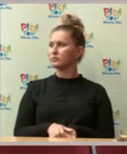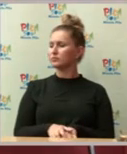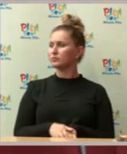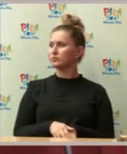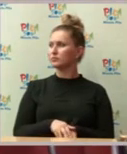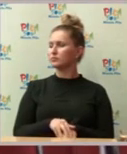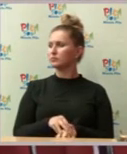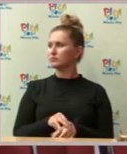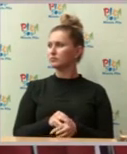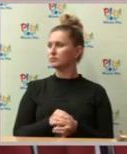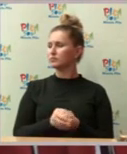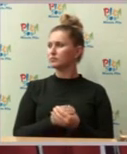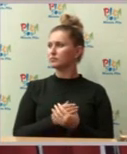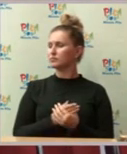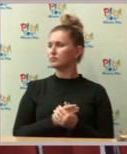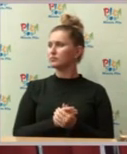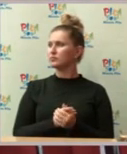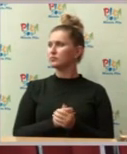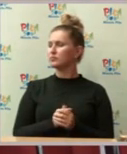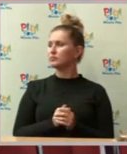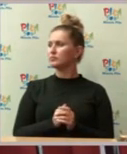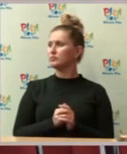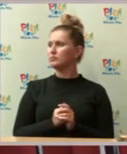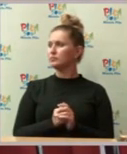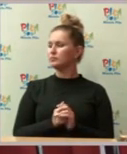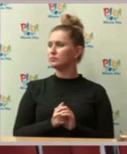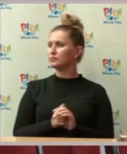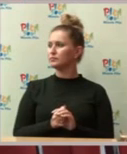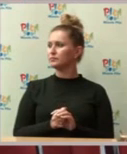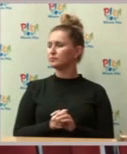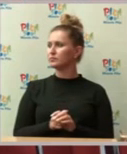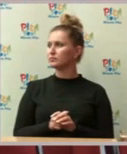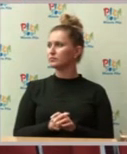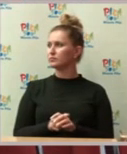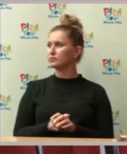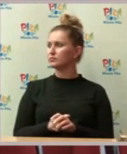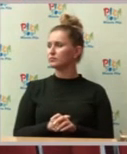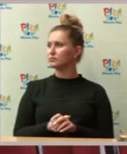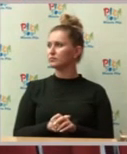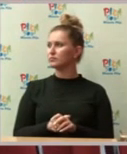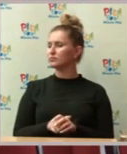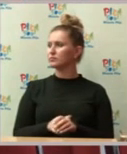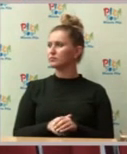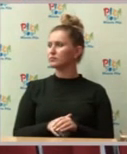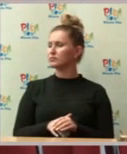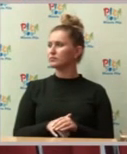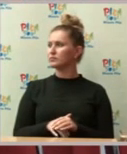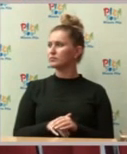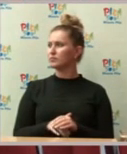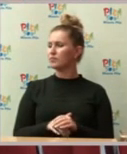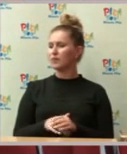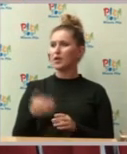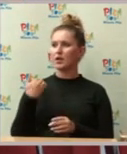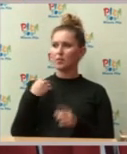Ja myślę, że akurat ta droga postępowania, o której pan przewodniczący w tej chwili mówił, już jest nieaktualna. W tym temacie toczyło się